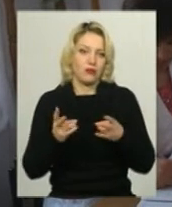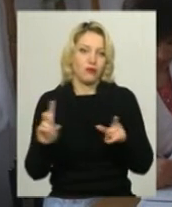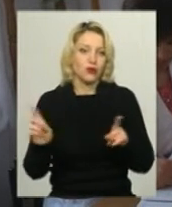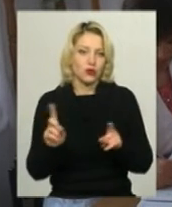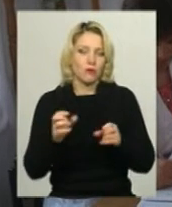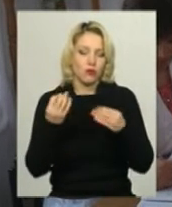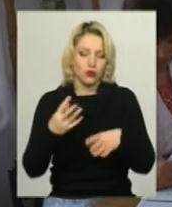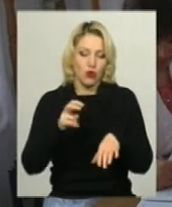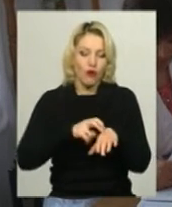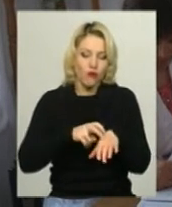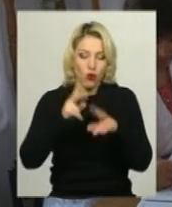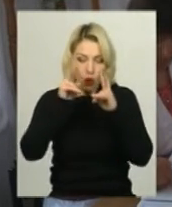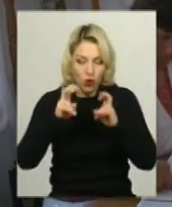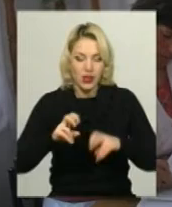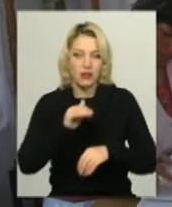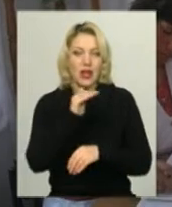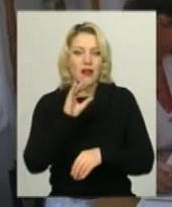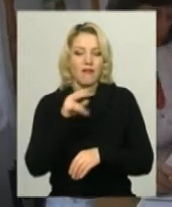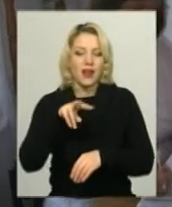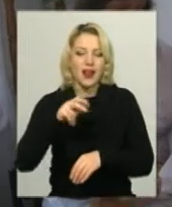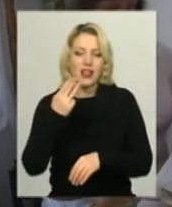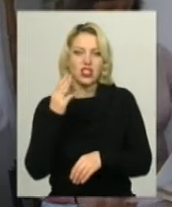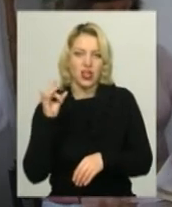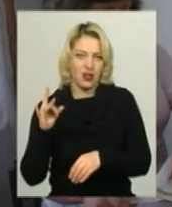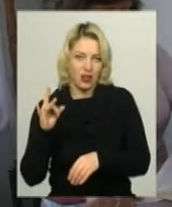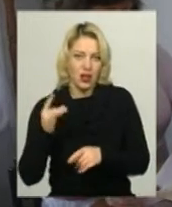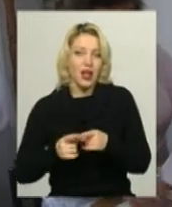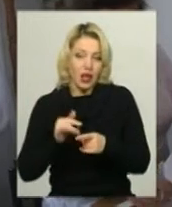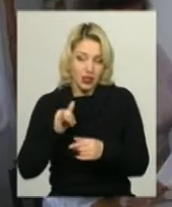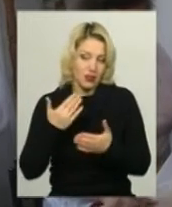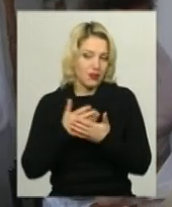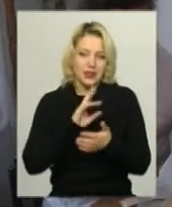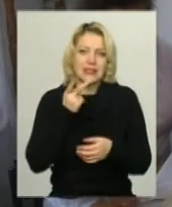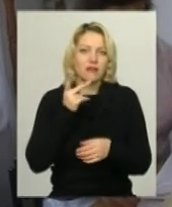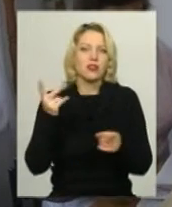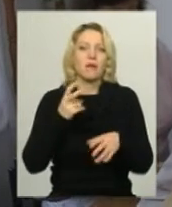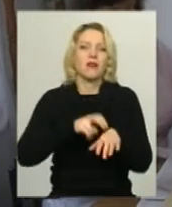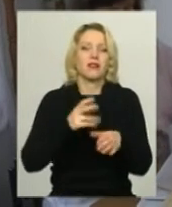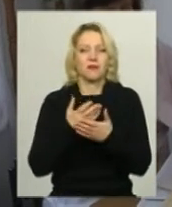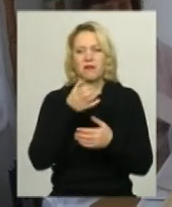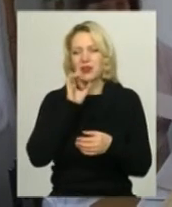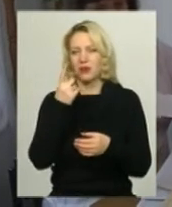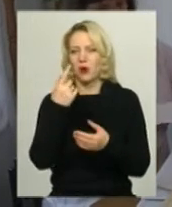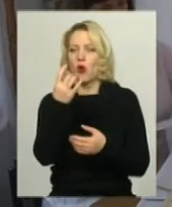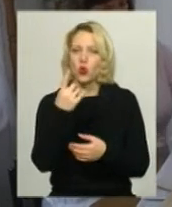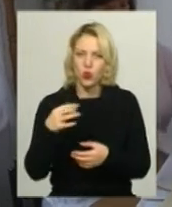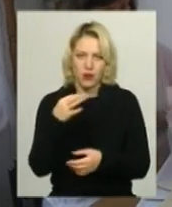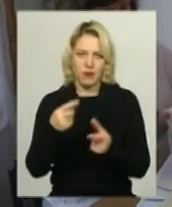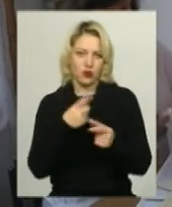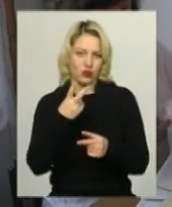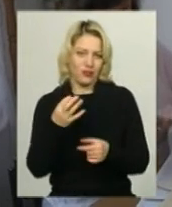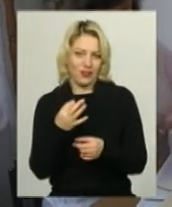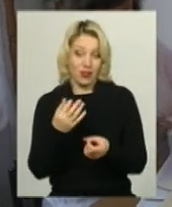хворого оглянув фельдшер, бо не завжди потрібен лікар. Якщо, наприклад, пити одну таблетку чи дві таблетки,